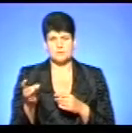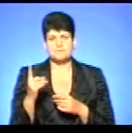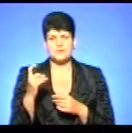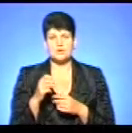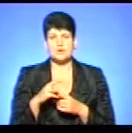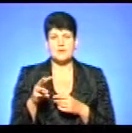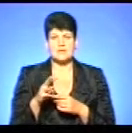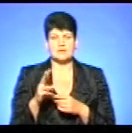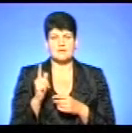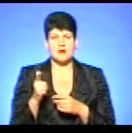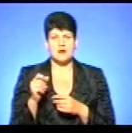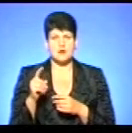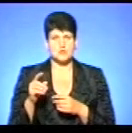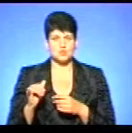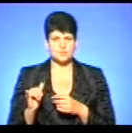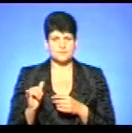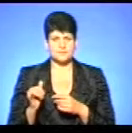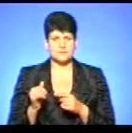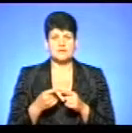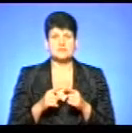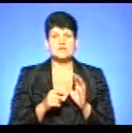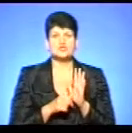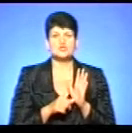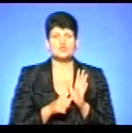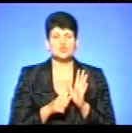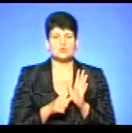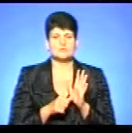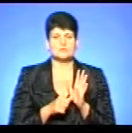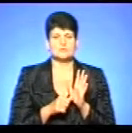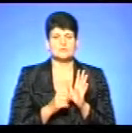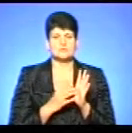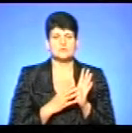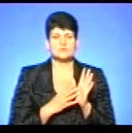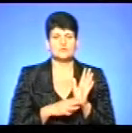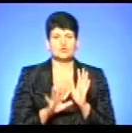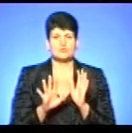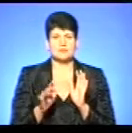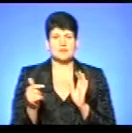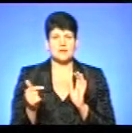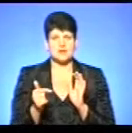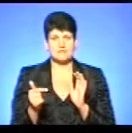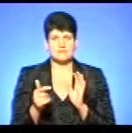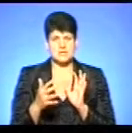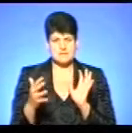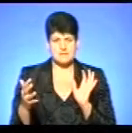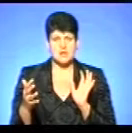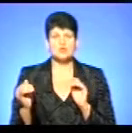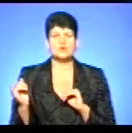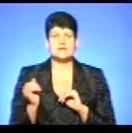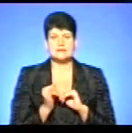метрів кубічного газу, це 695 гривень максимально, і